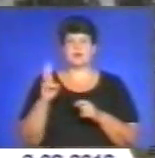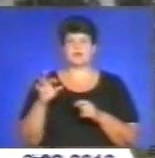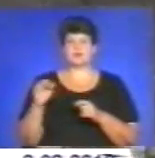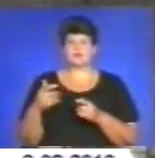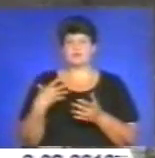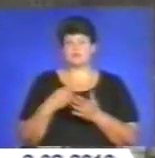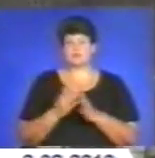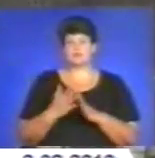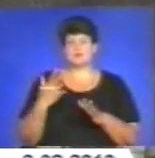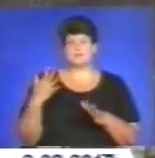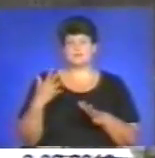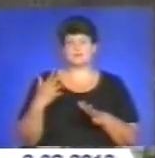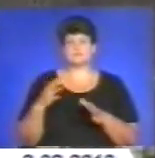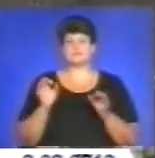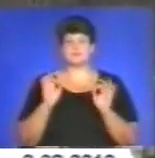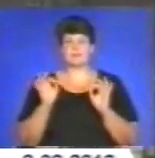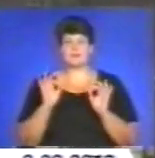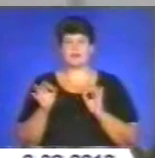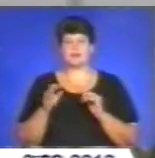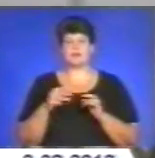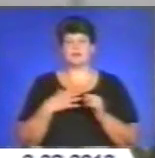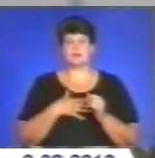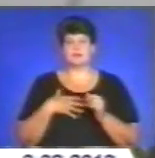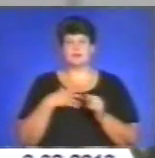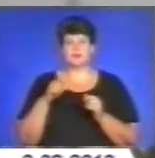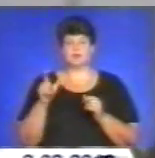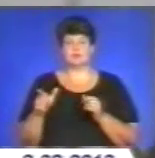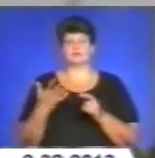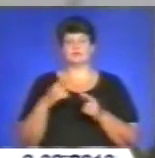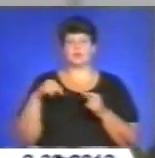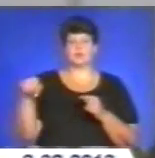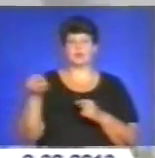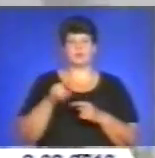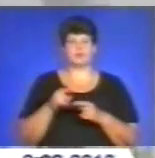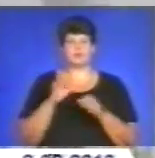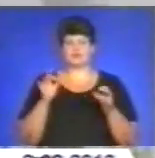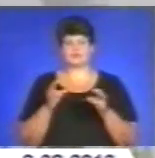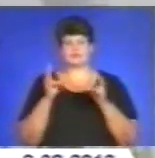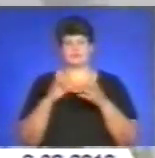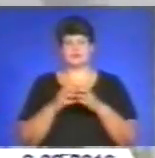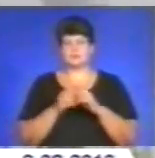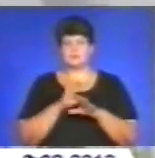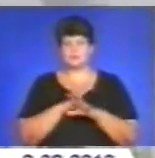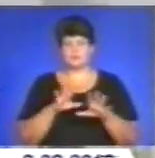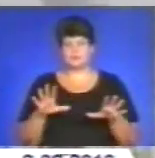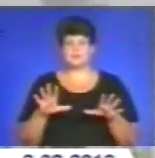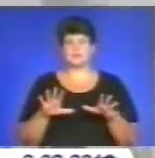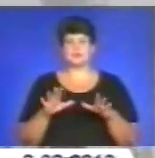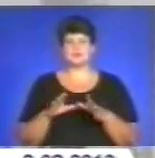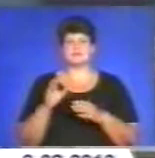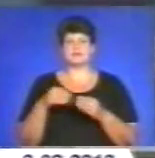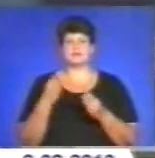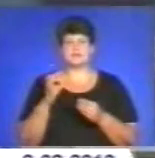свою чергу розвінчали тривожність мешканців міста. Довкіллю Горлівки нічого не загрожує. За даними СС,